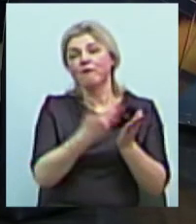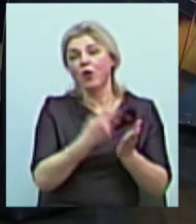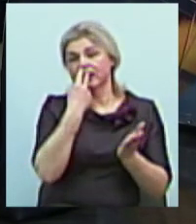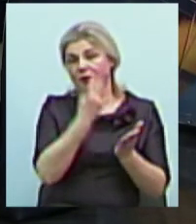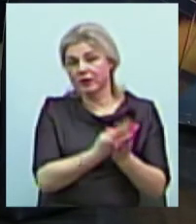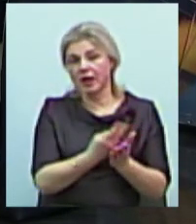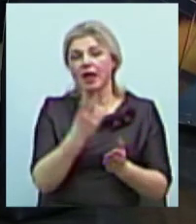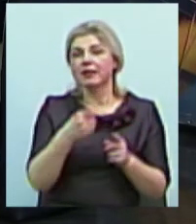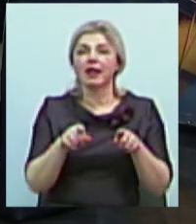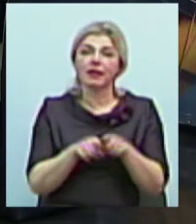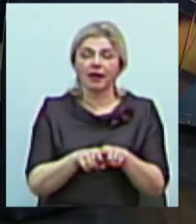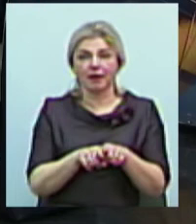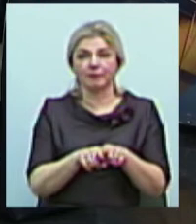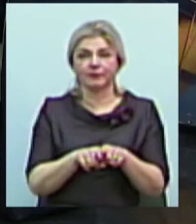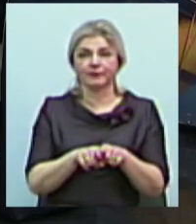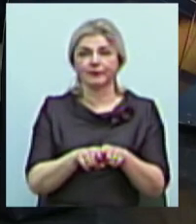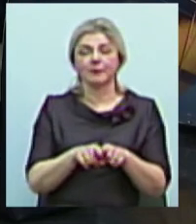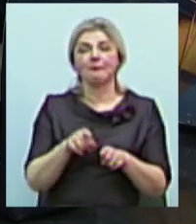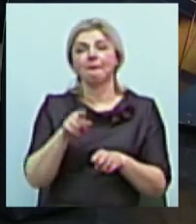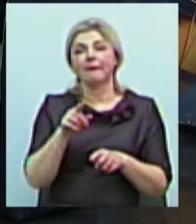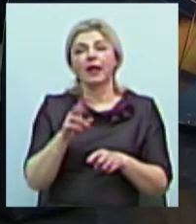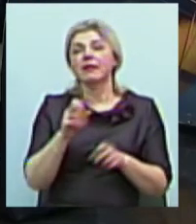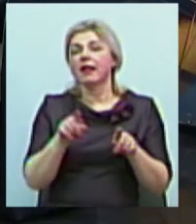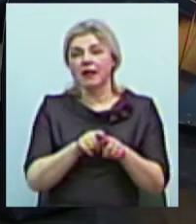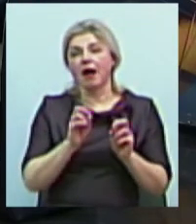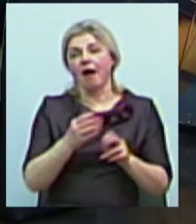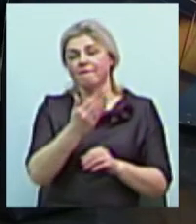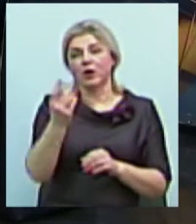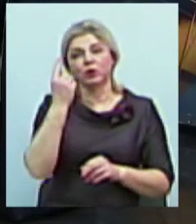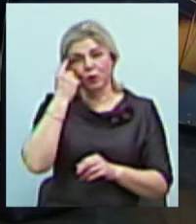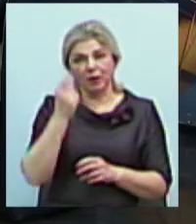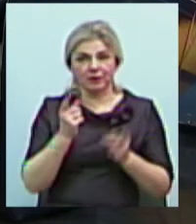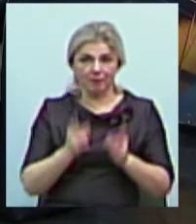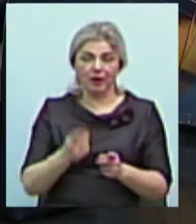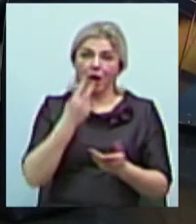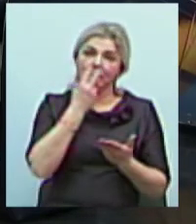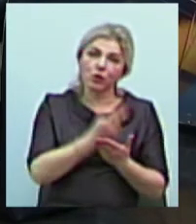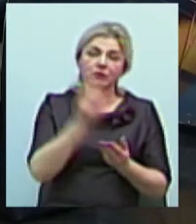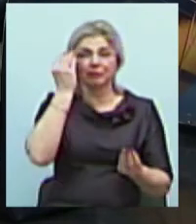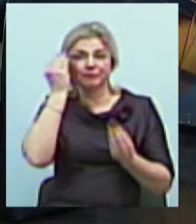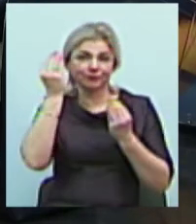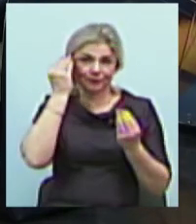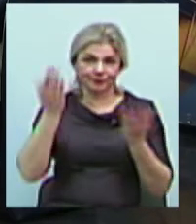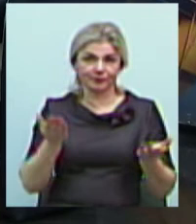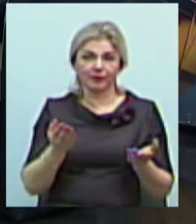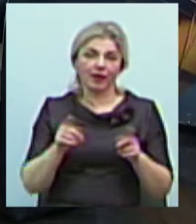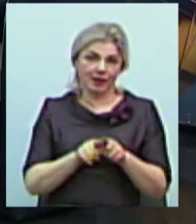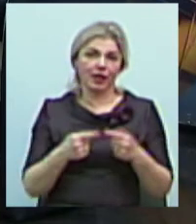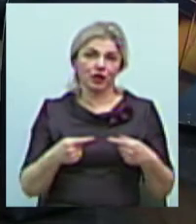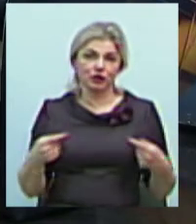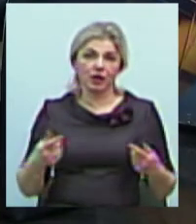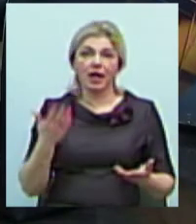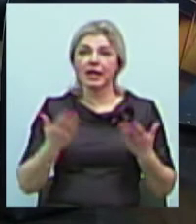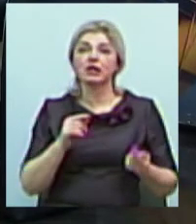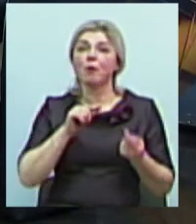оце не таким вам здається, яким воно є насправді. Бо от подивіться з цього боку або з цього. Ну там якісь такі інші. Якщо це